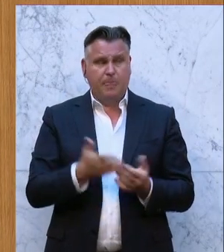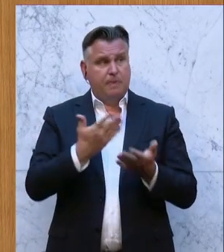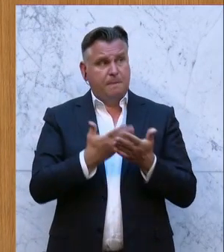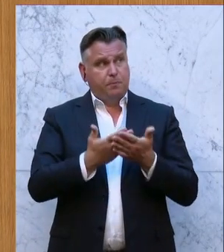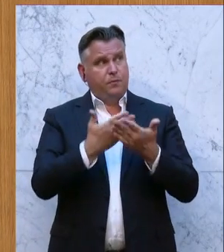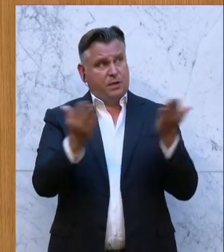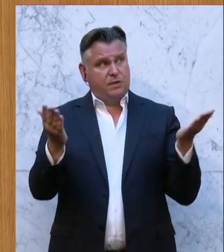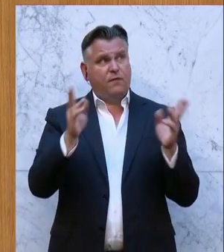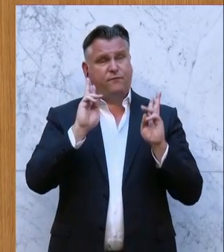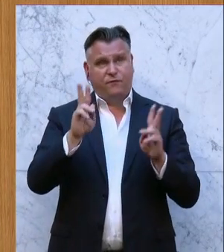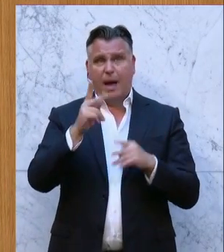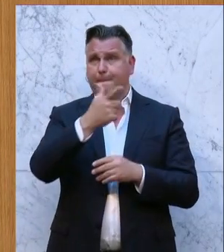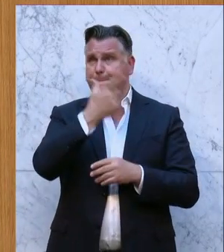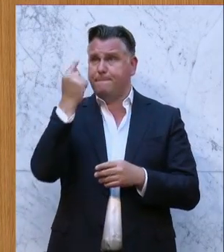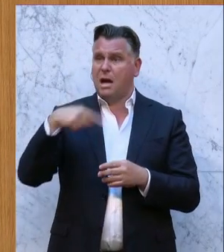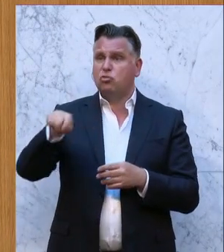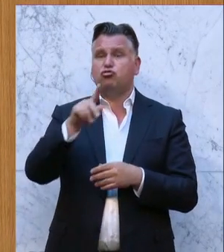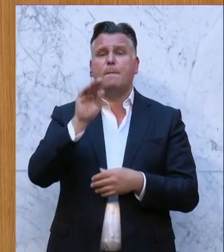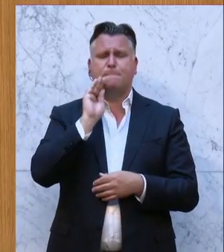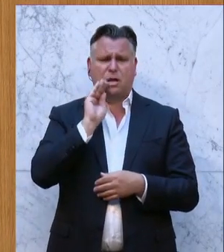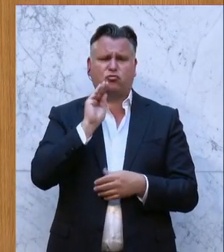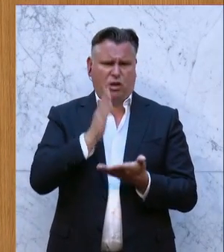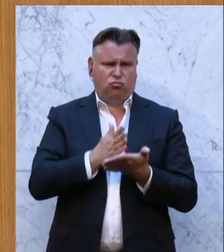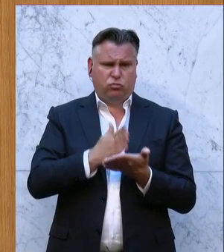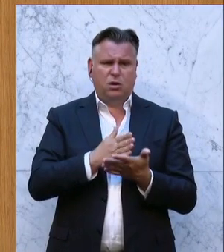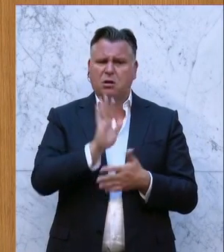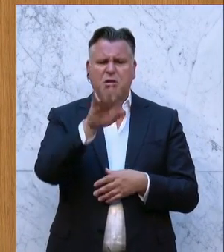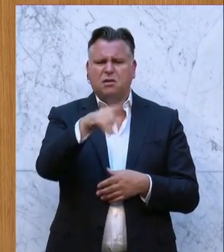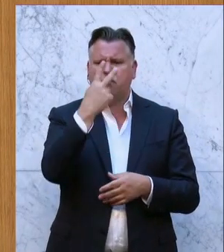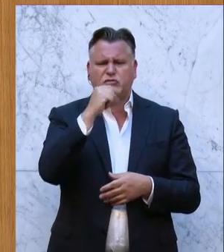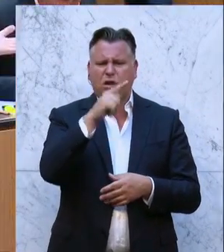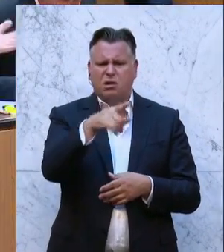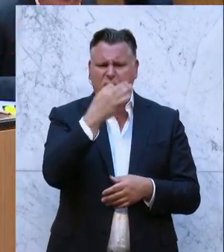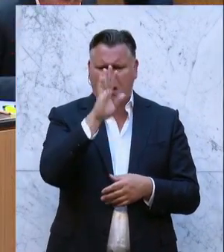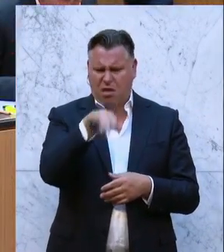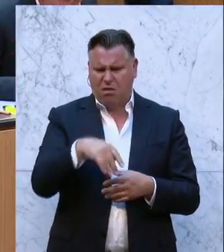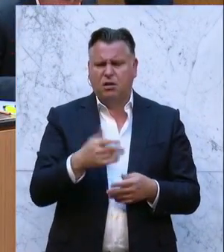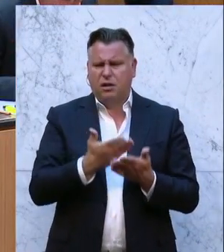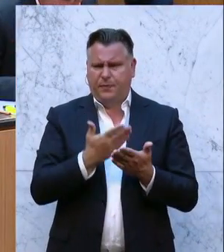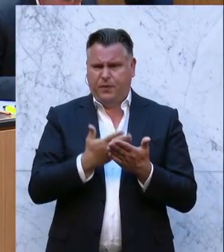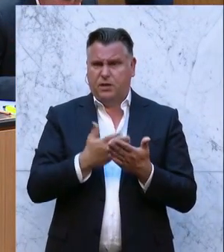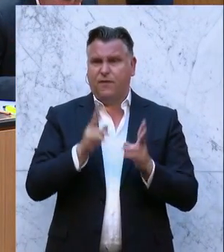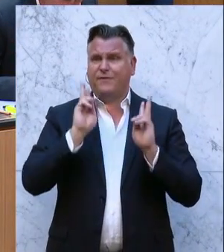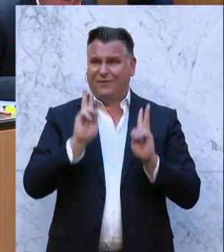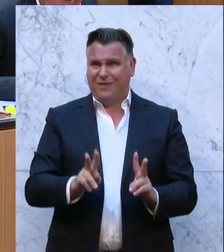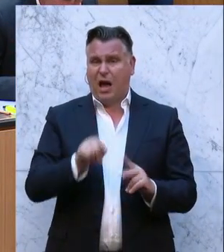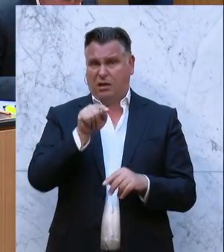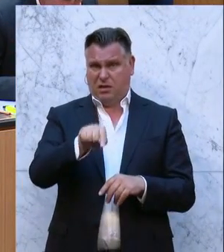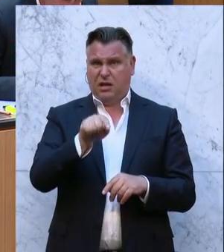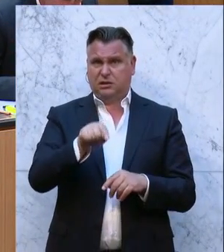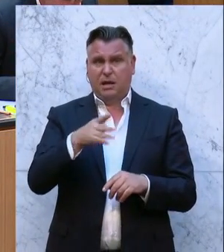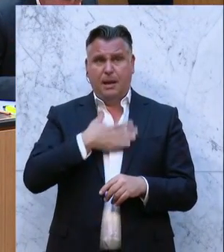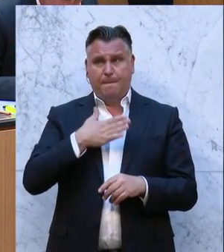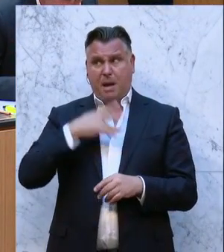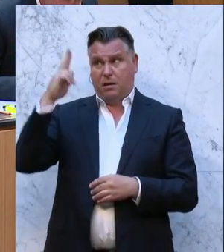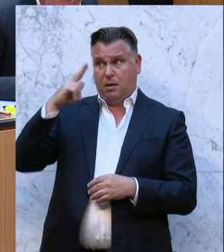Menschen besteht zu Recht, dass, ich verstehe dich da nicht, dass die Einspeisung von